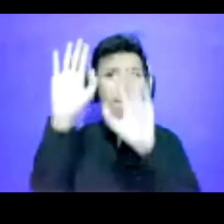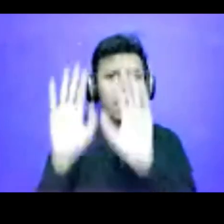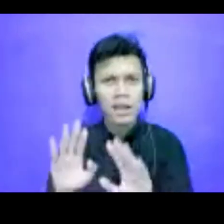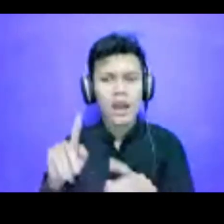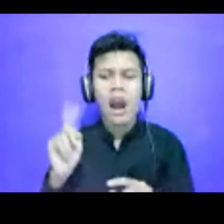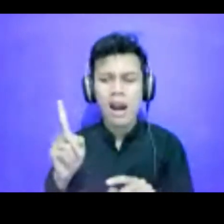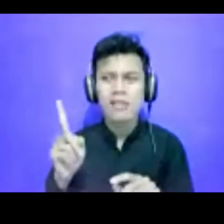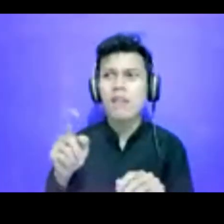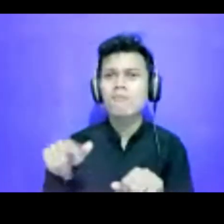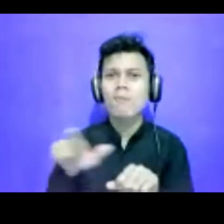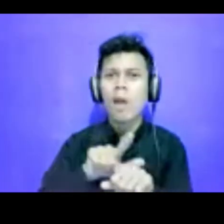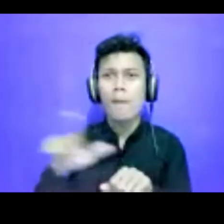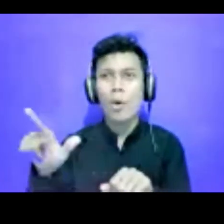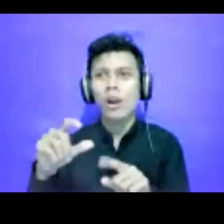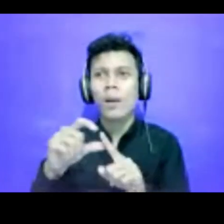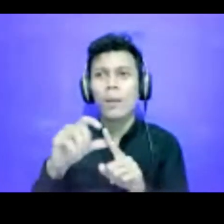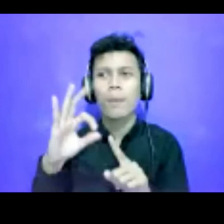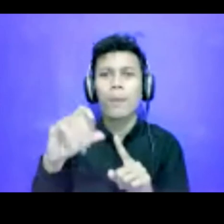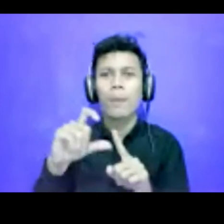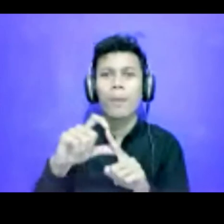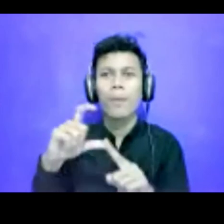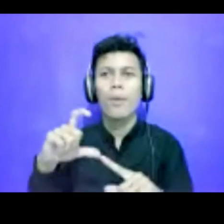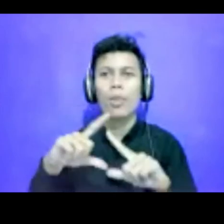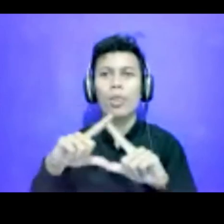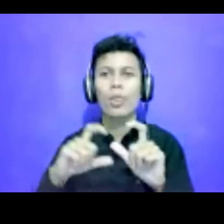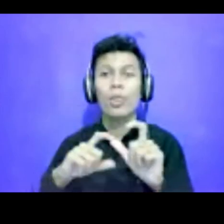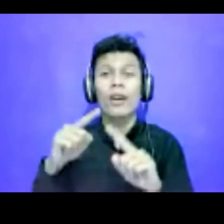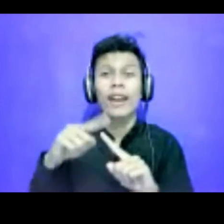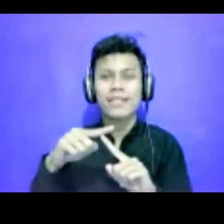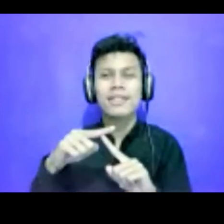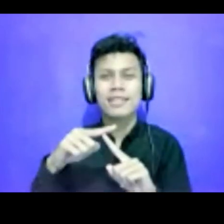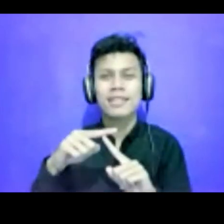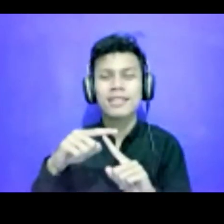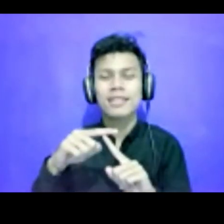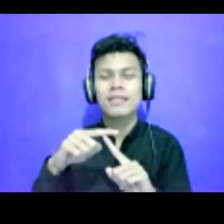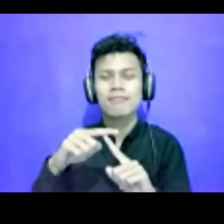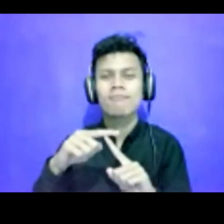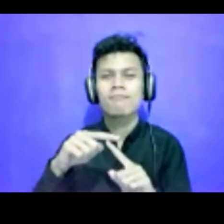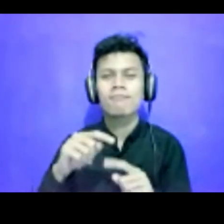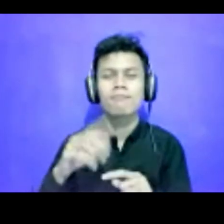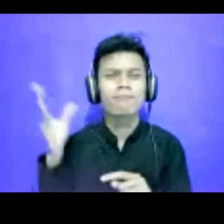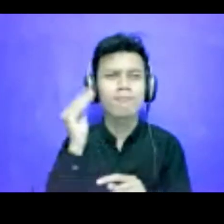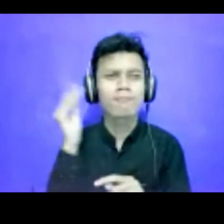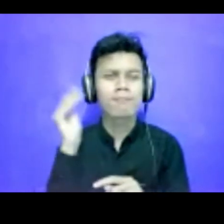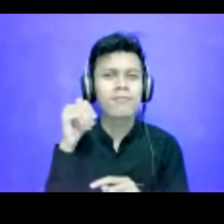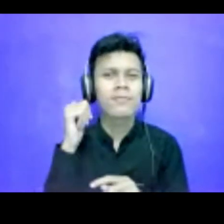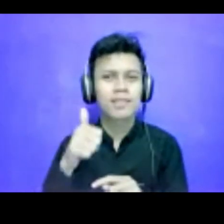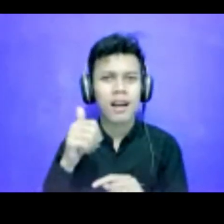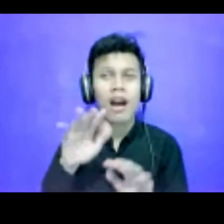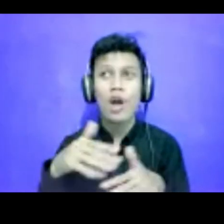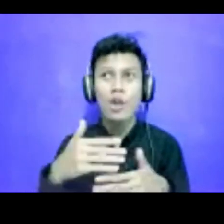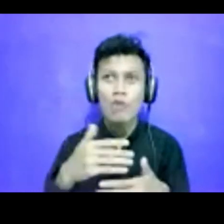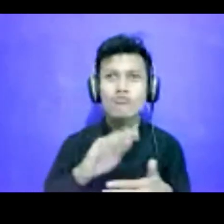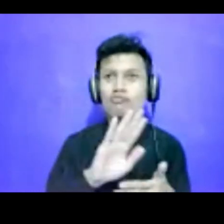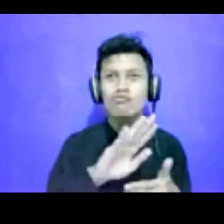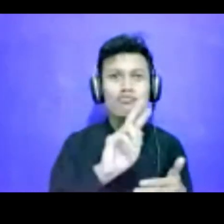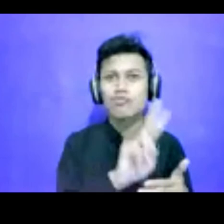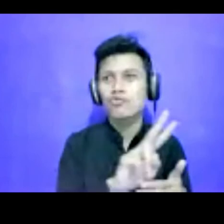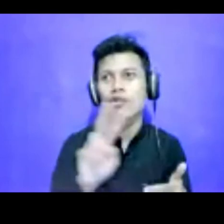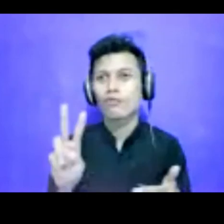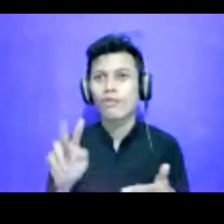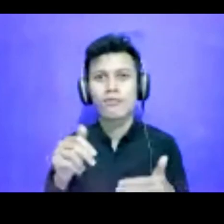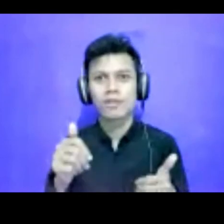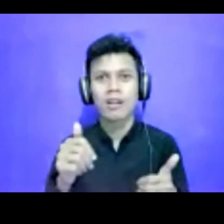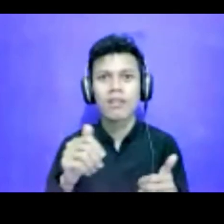laporan dalam bentuk podcast, suara yang bisa didengarkan. Atau dua-duanya, tapi kalau misalnya, untuk teman-teman yang pulih, memang,